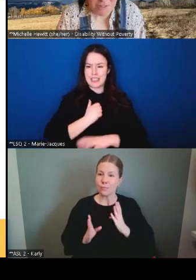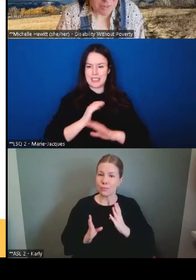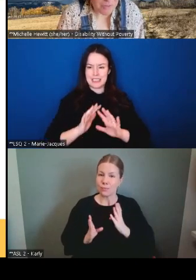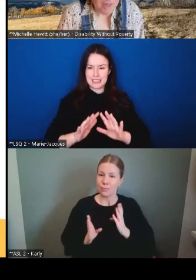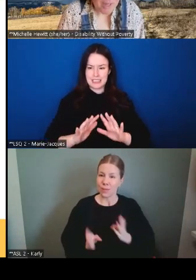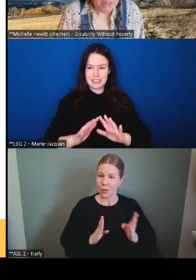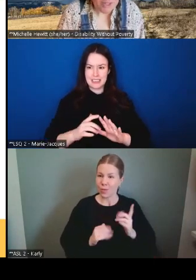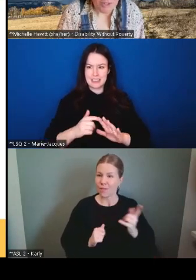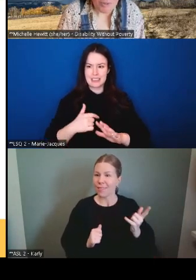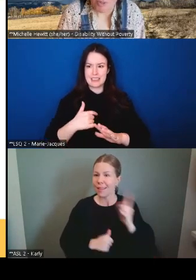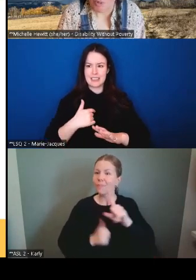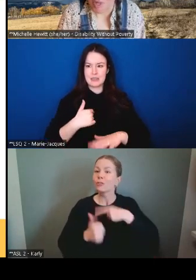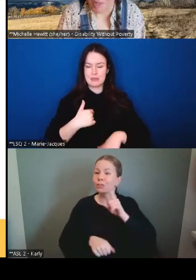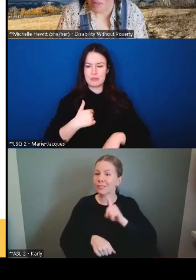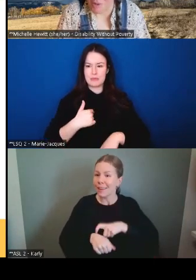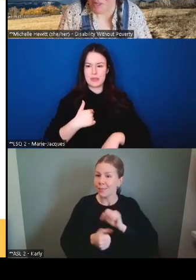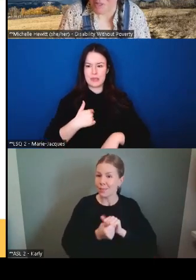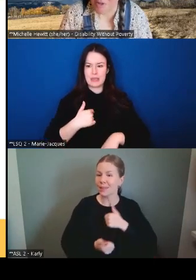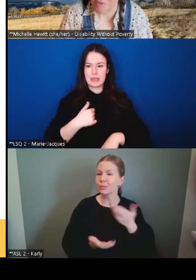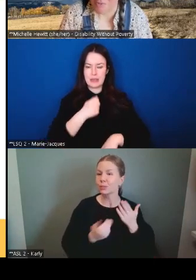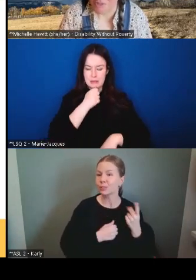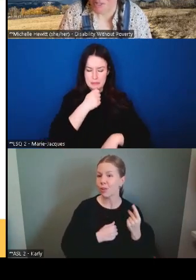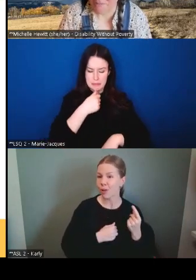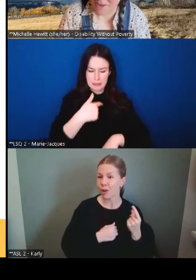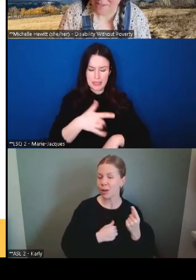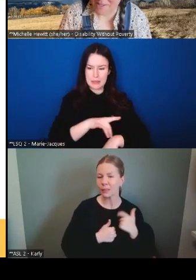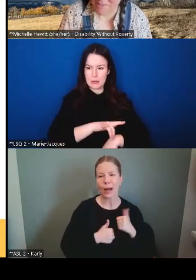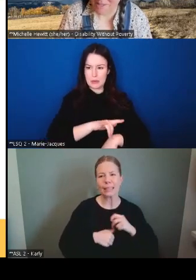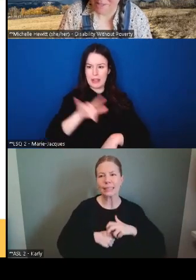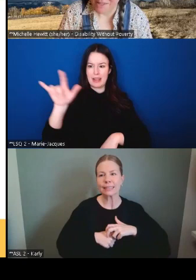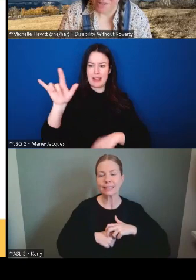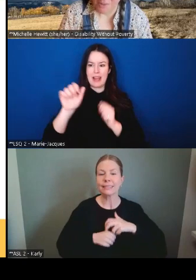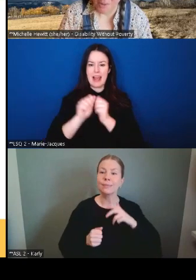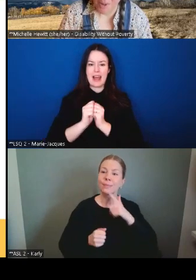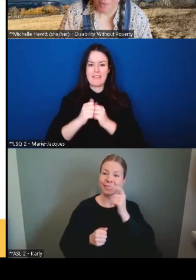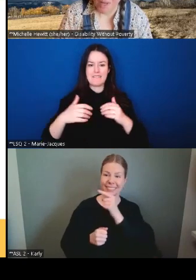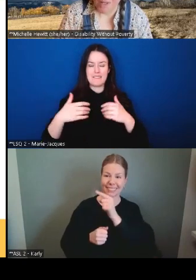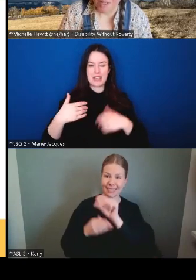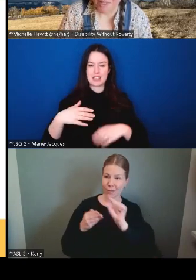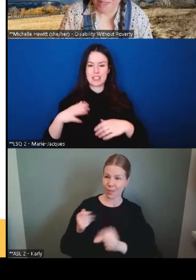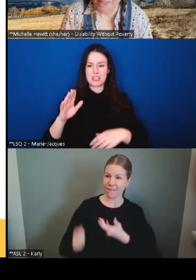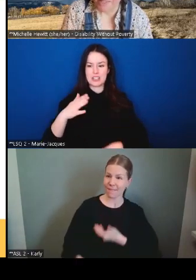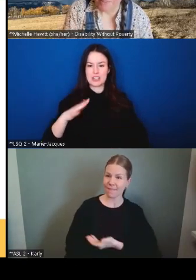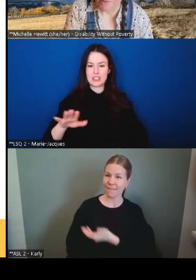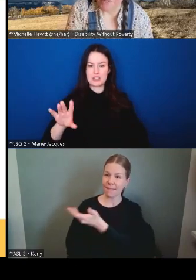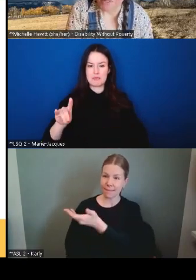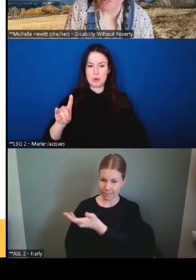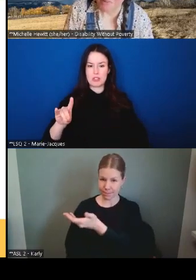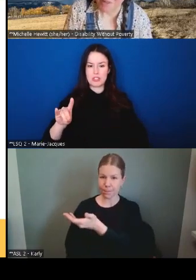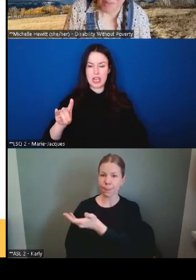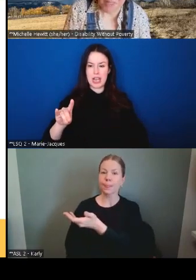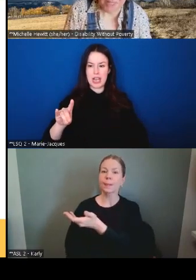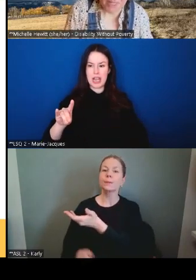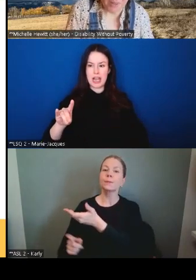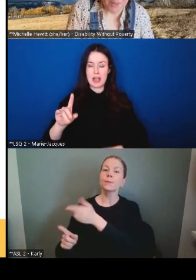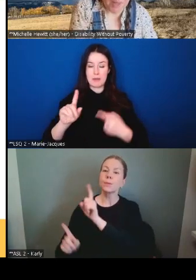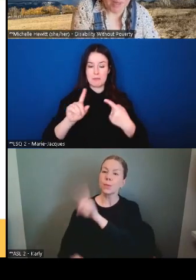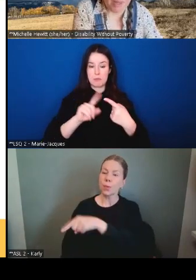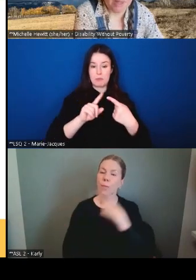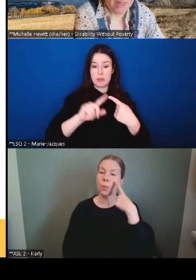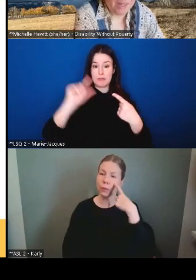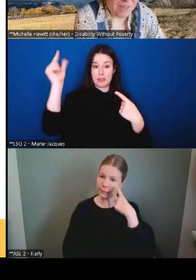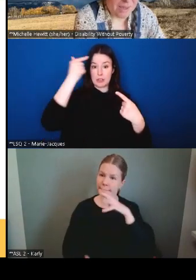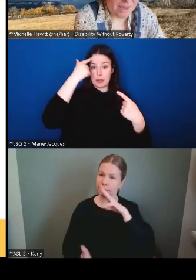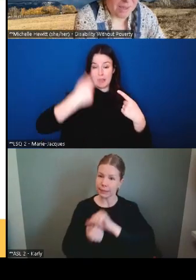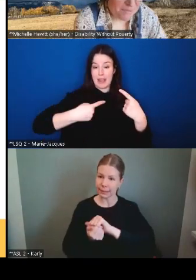prépare à prendre l'avion avec mon chien de service pour faire deux choses. Un, le gouvernement m'a invité